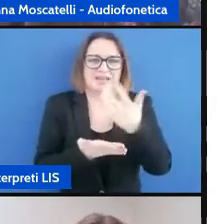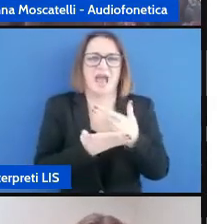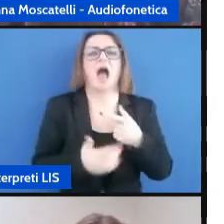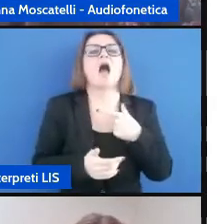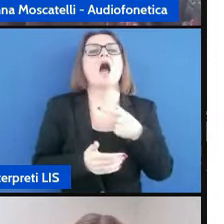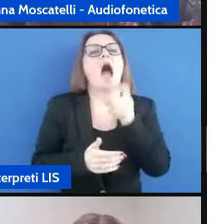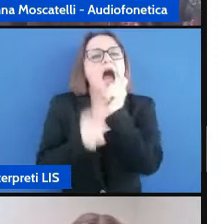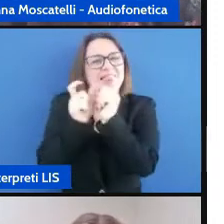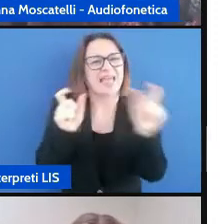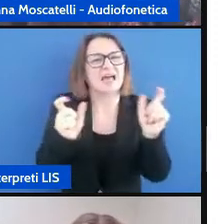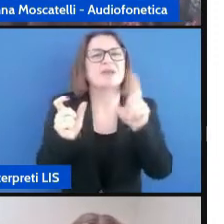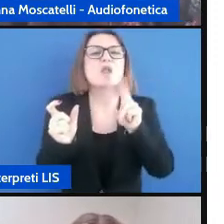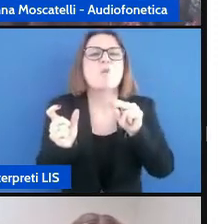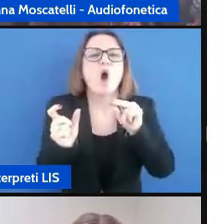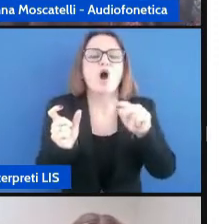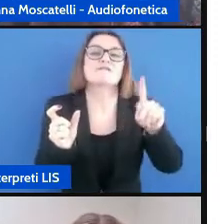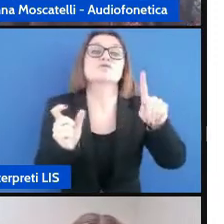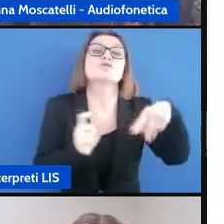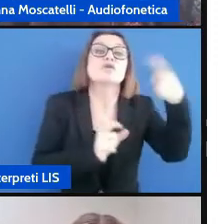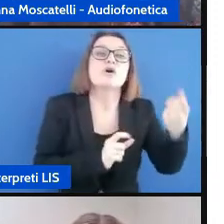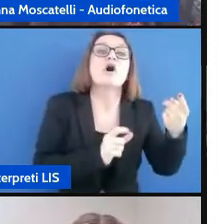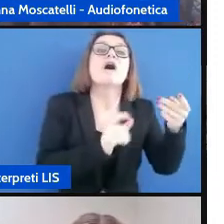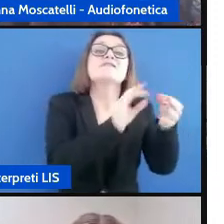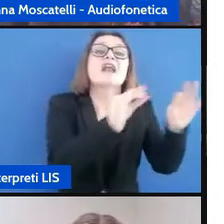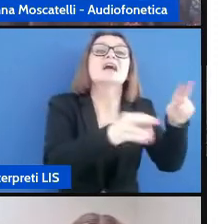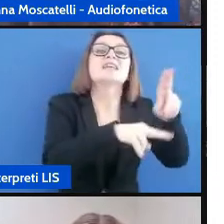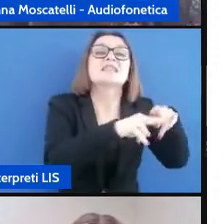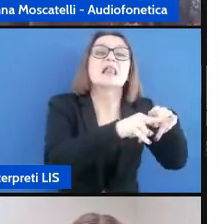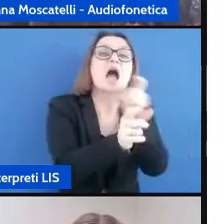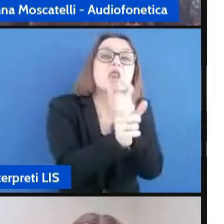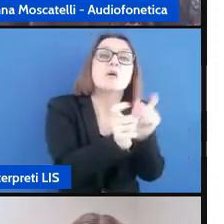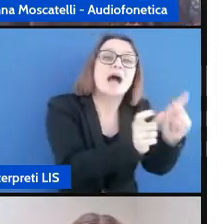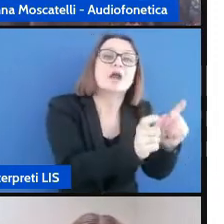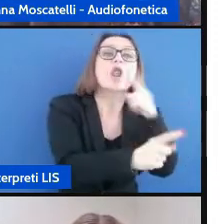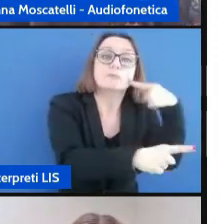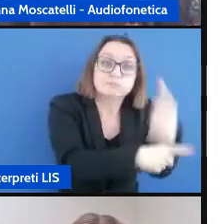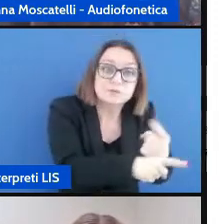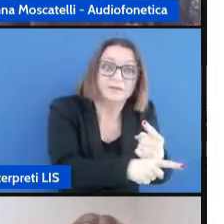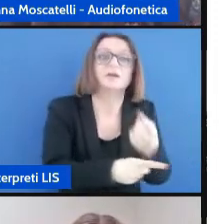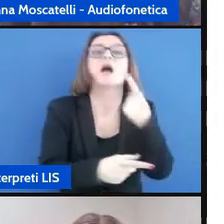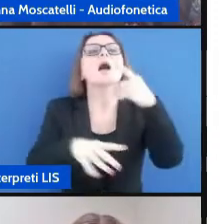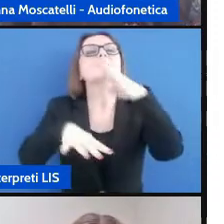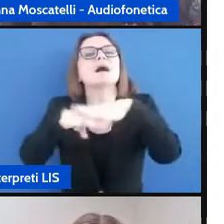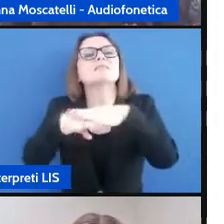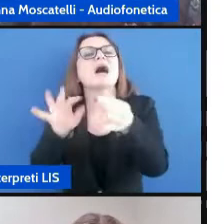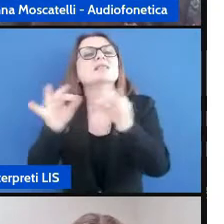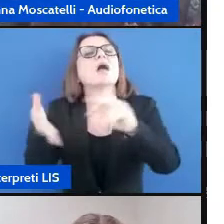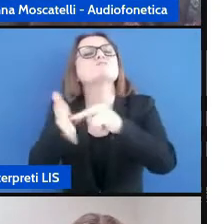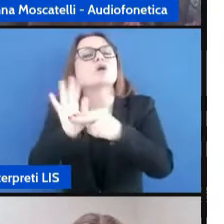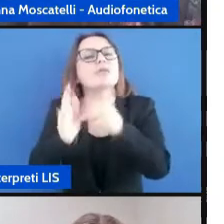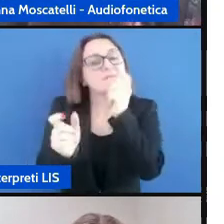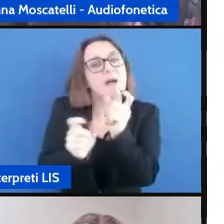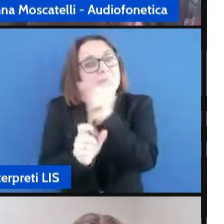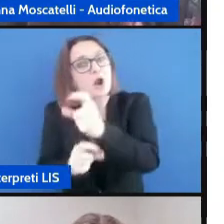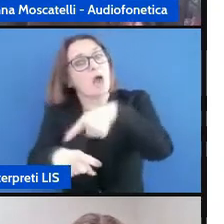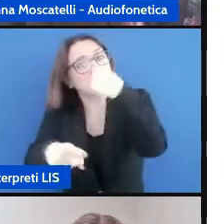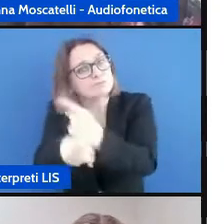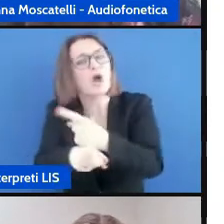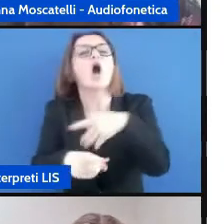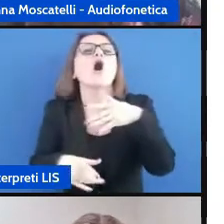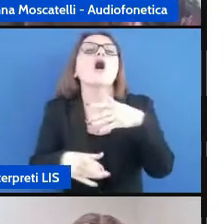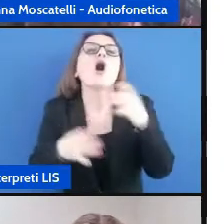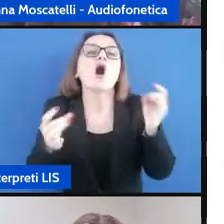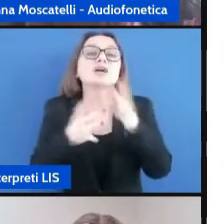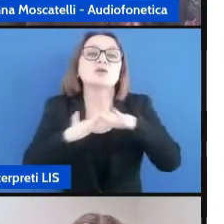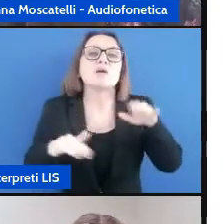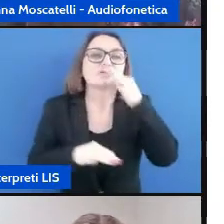in frasi di problemi in testi di problemi in modo che il bambino abbia un'esperienza continua di questo lessico e